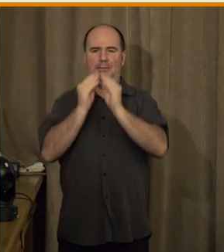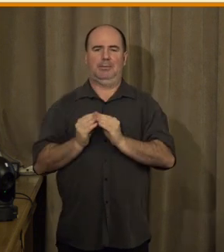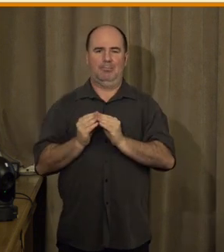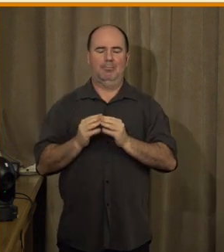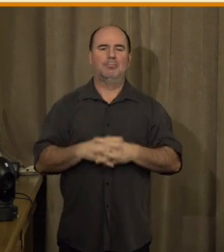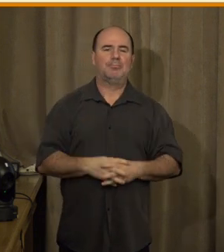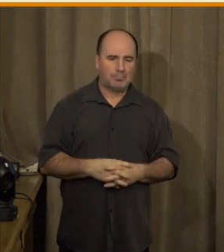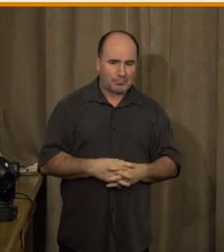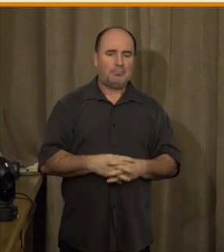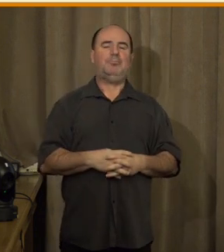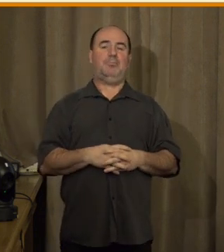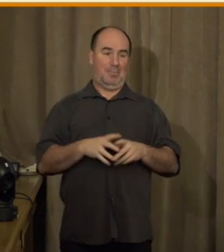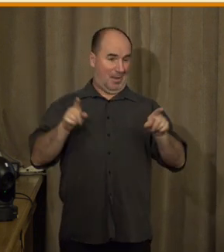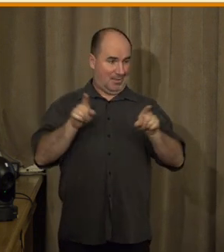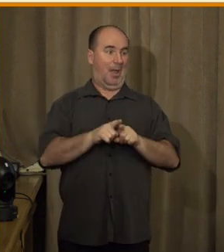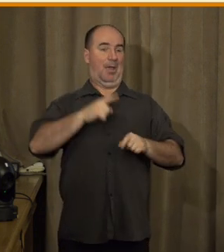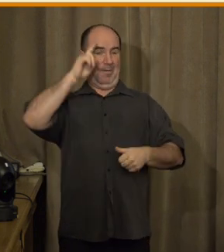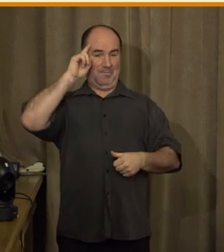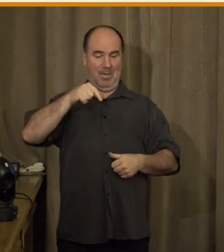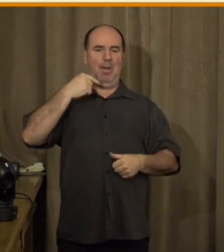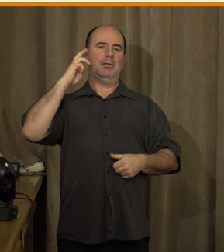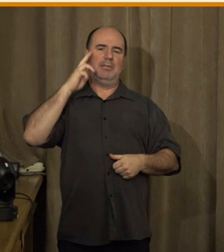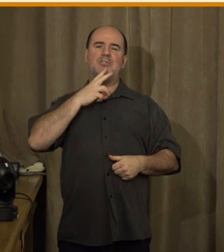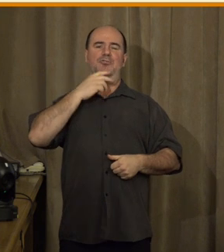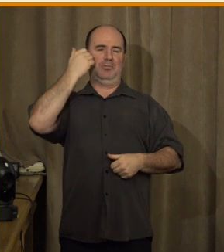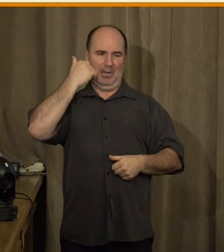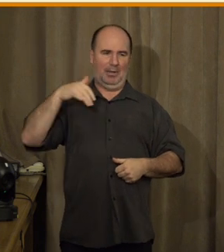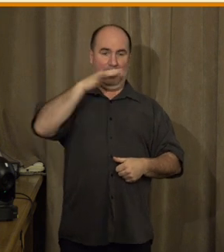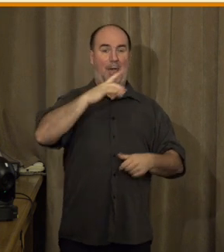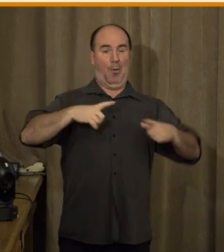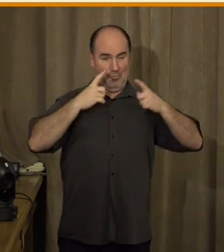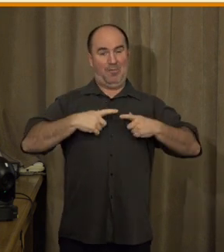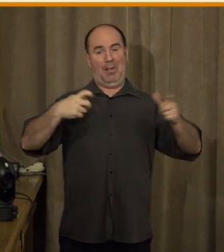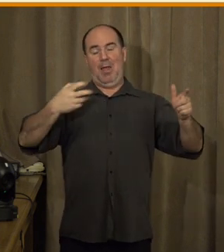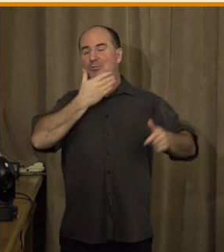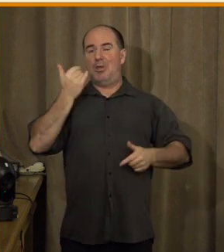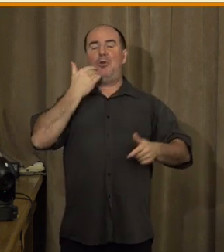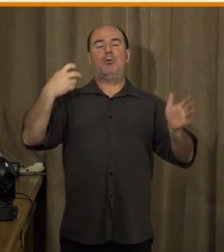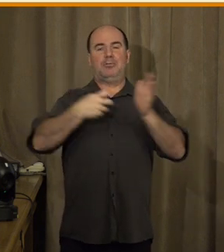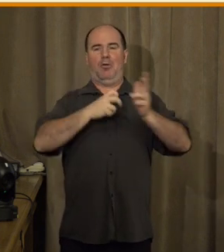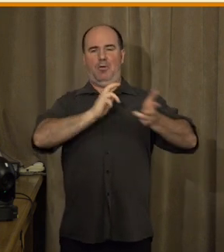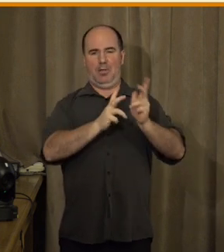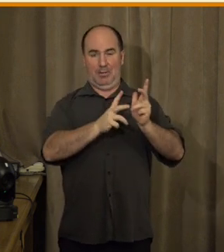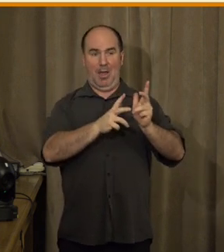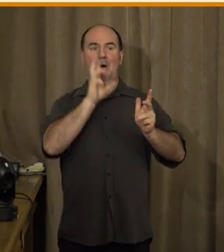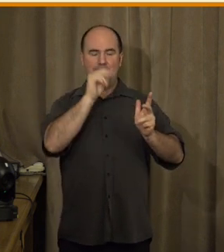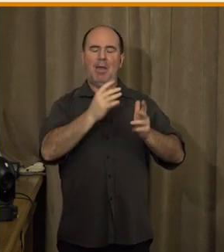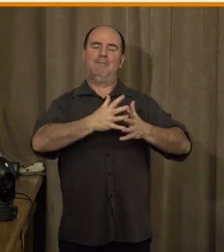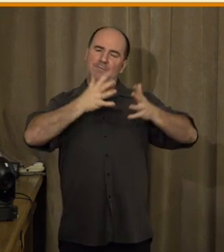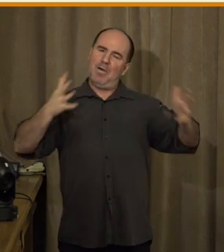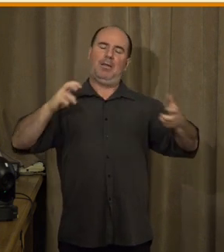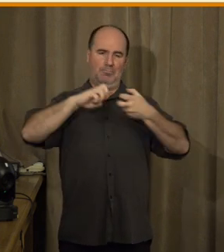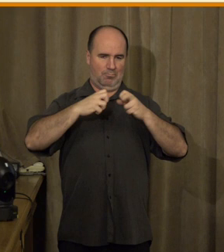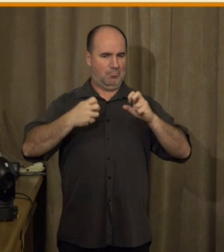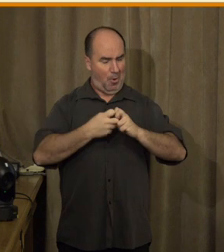my víme, že neslyšící lidé, kteří jsou uživatele českého znakového jazyka, mají velké problémy se čtením a porozuměním